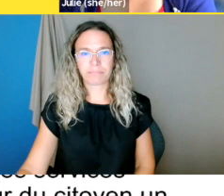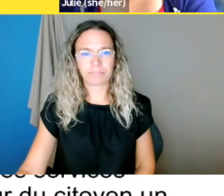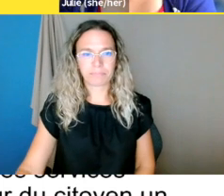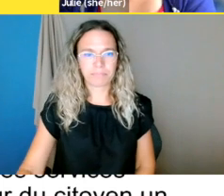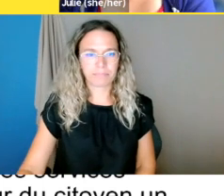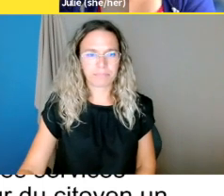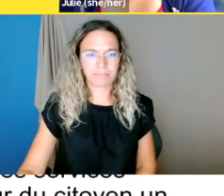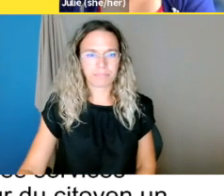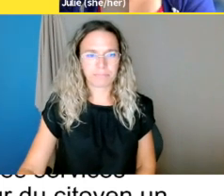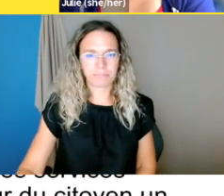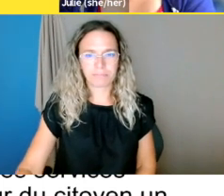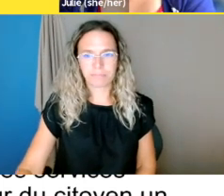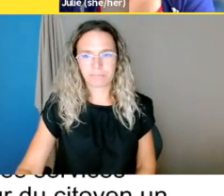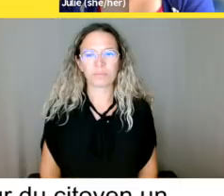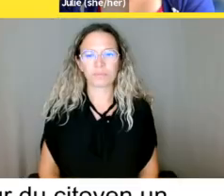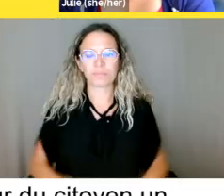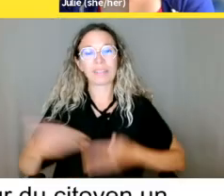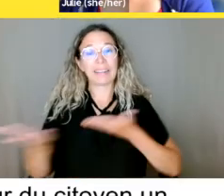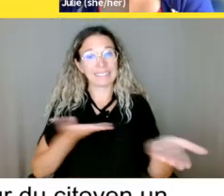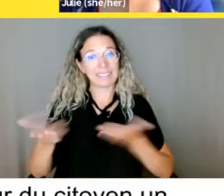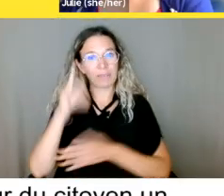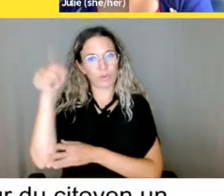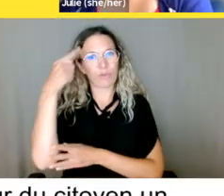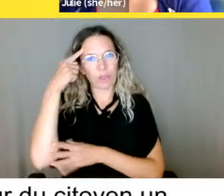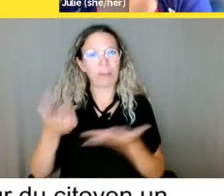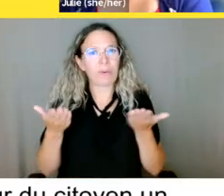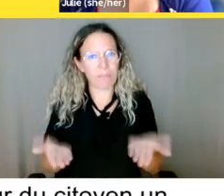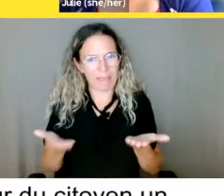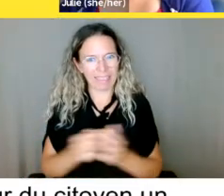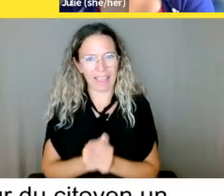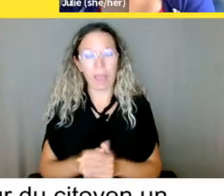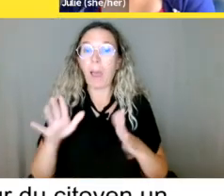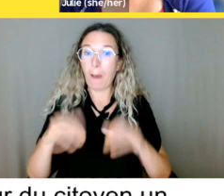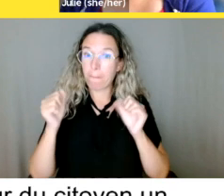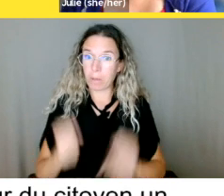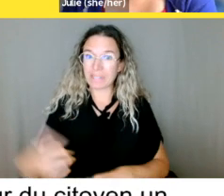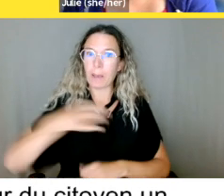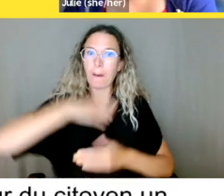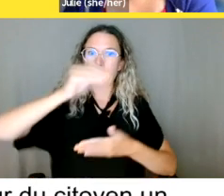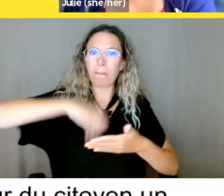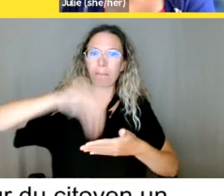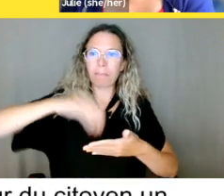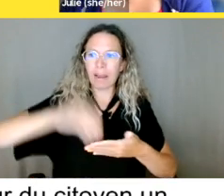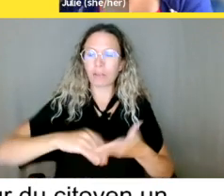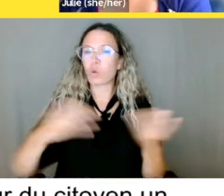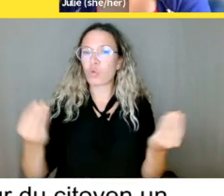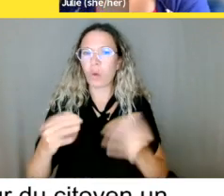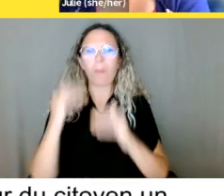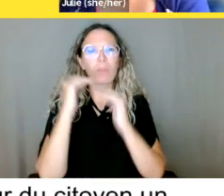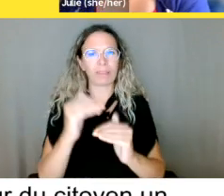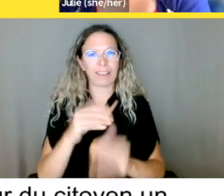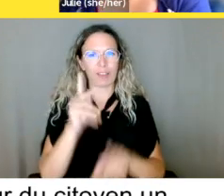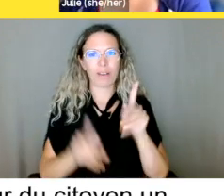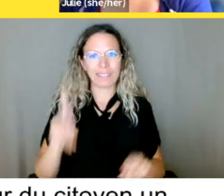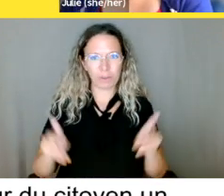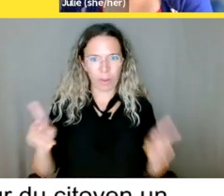plainte au niveau du protecteur du citoyen, un formulaire qui est disponible sur leur site web, mais on peut également les rejoindre par